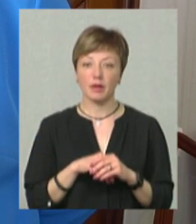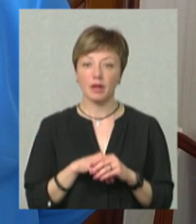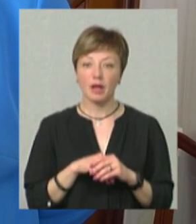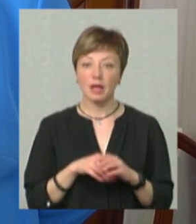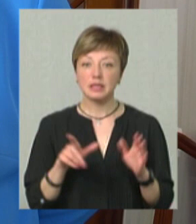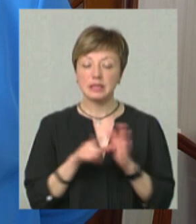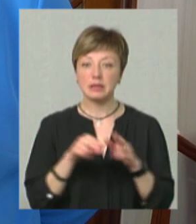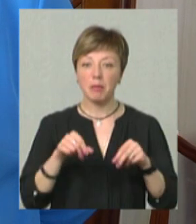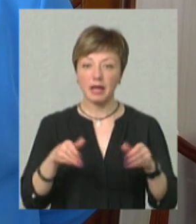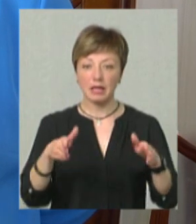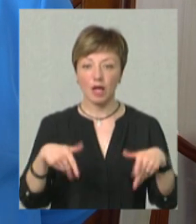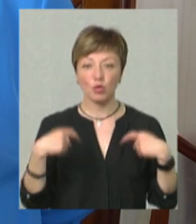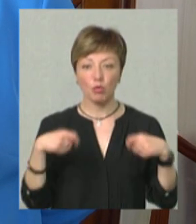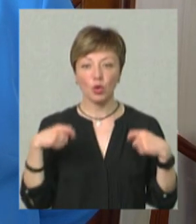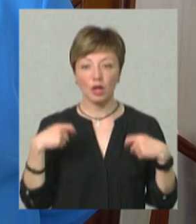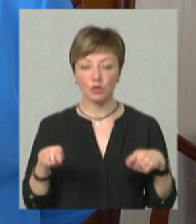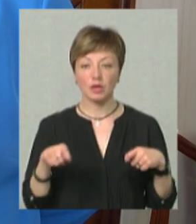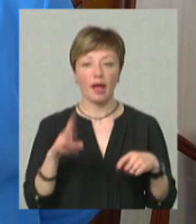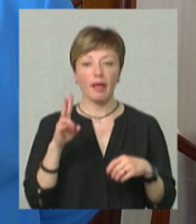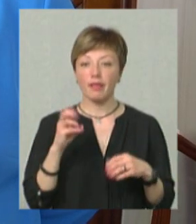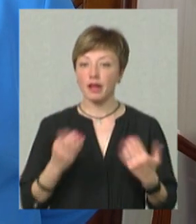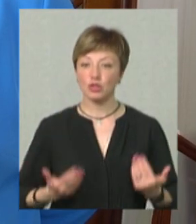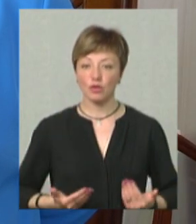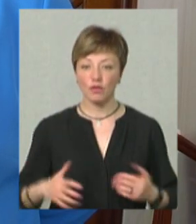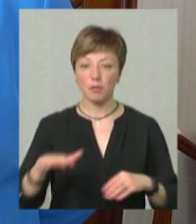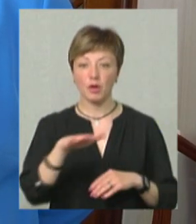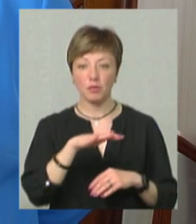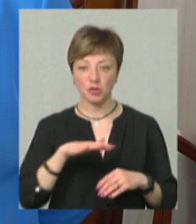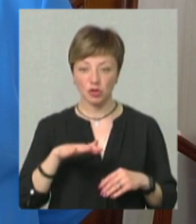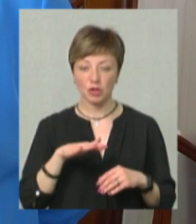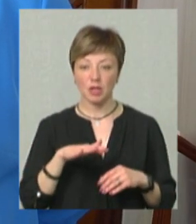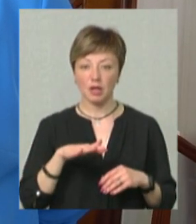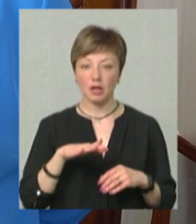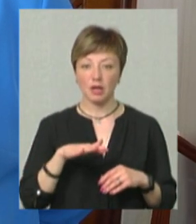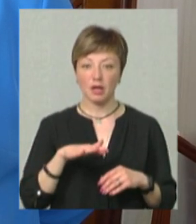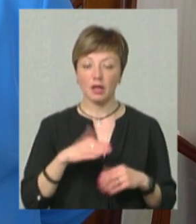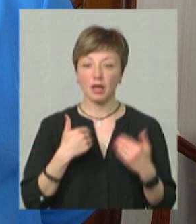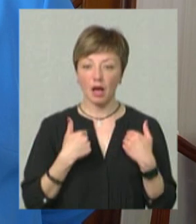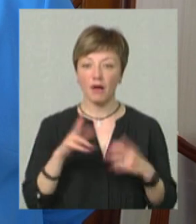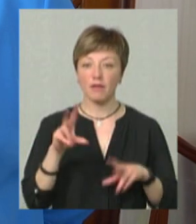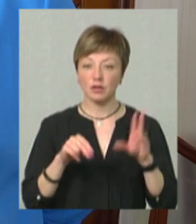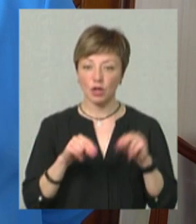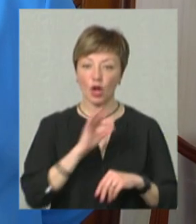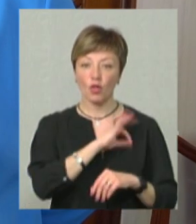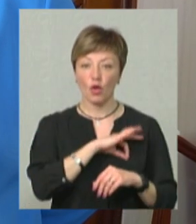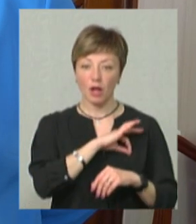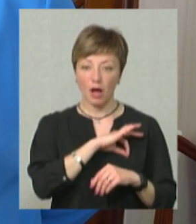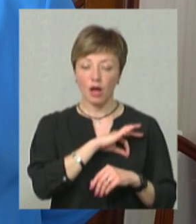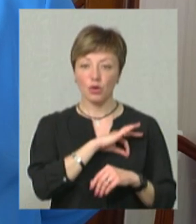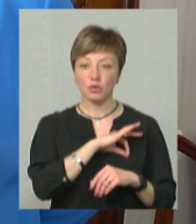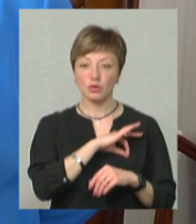ділянкою, продаються не житлові приміщення. Тобто я рахую, що нотаріуси